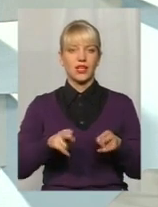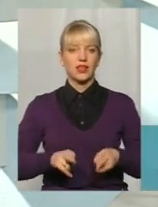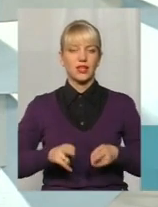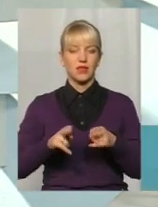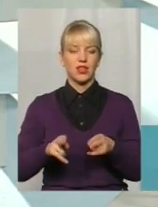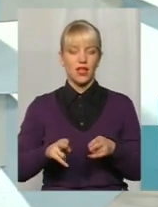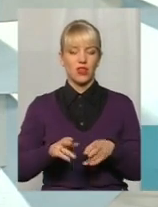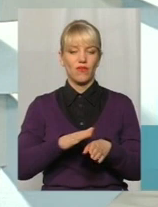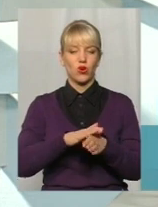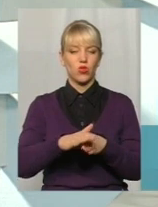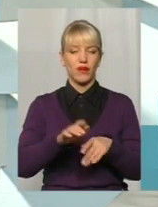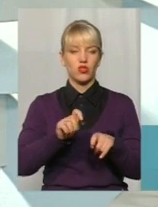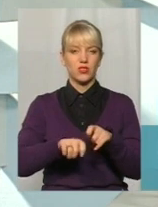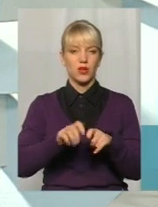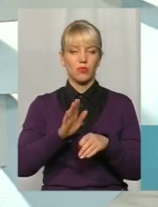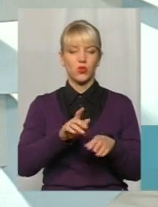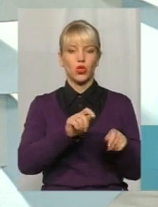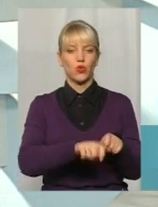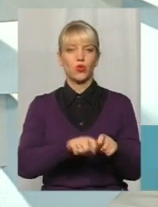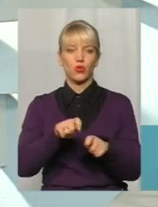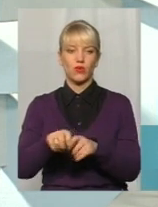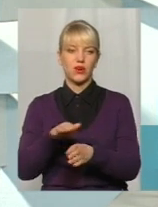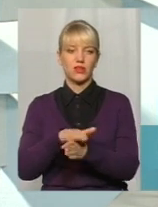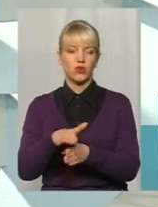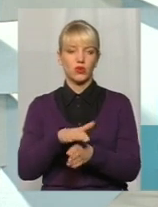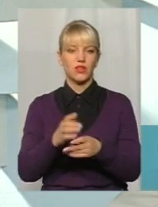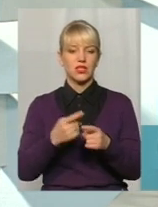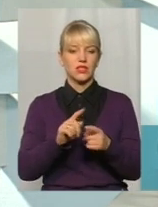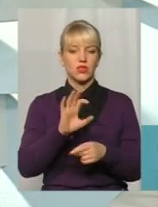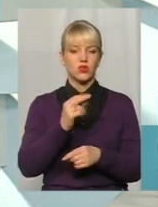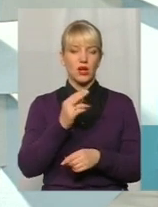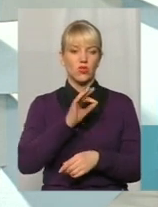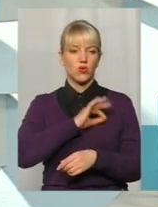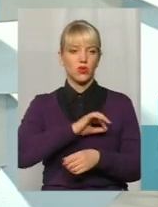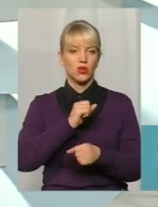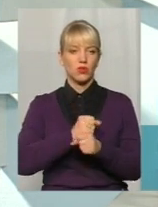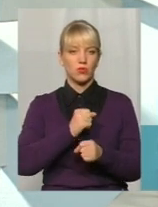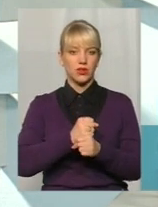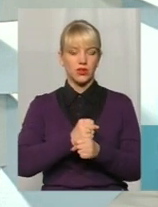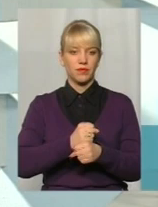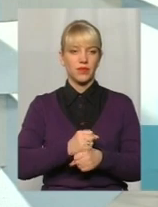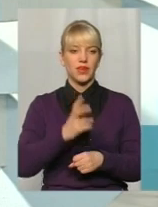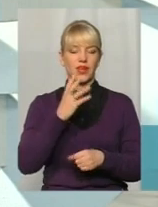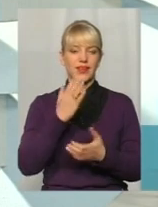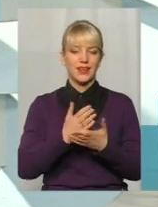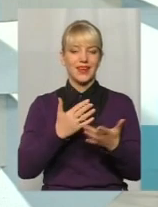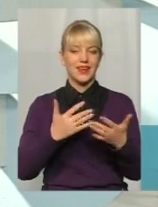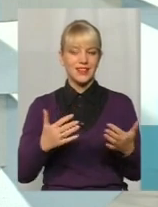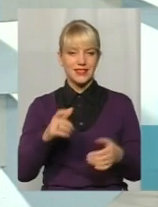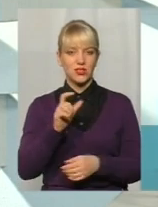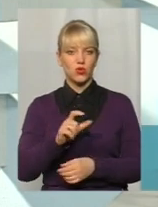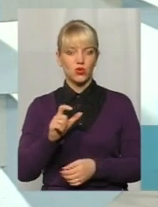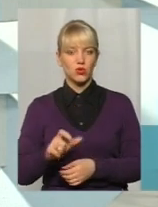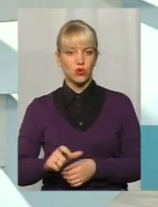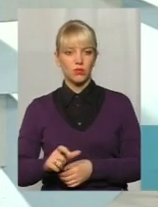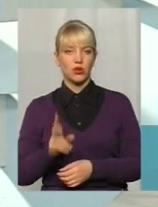виконавчої інспекції і буде контролювати виконання цих соціально корисних робіт. Однак є різні категорії осіб,